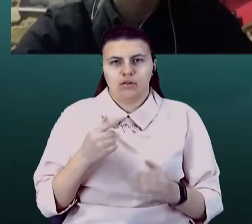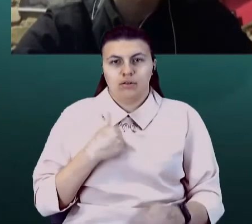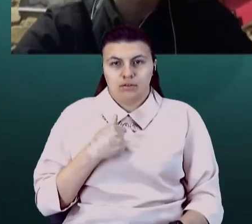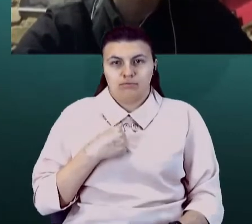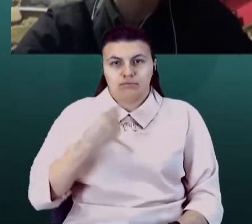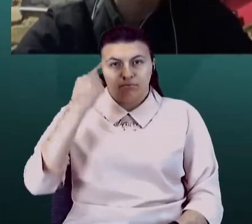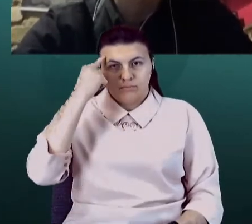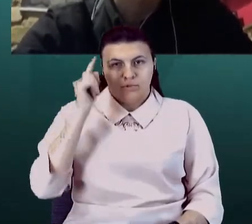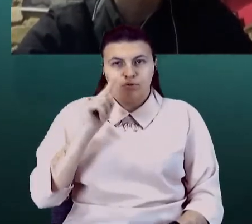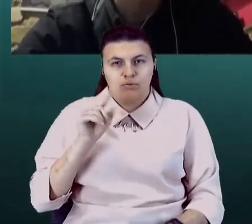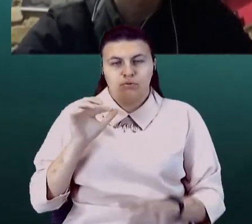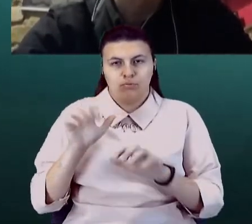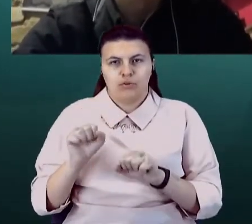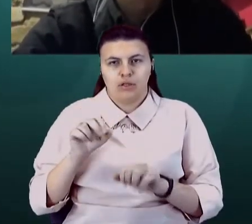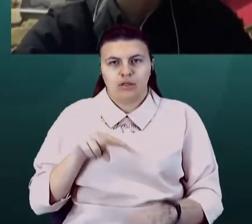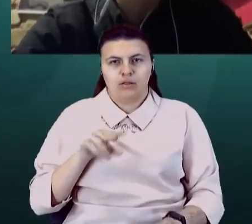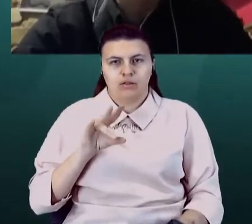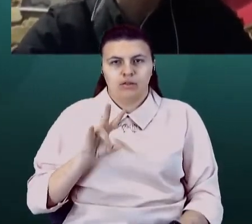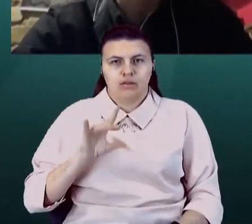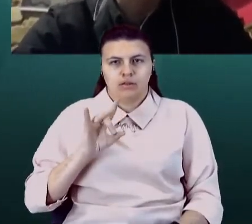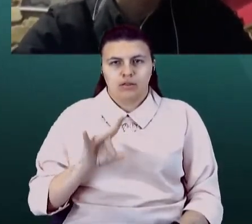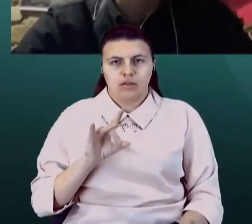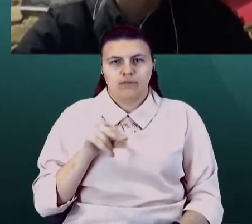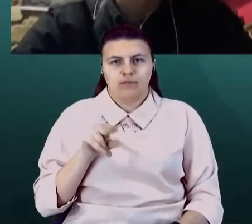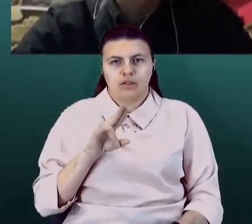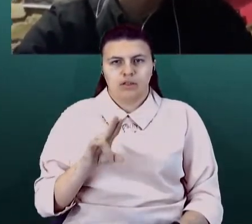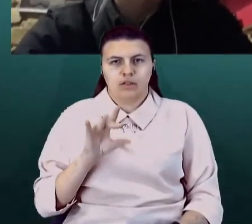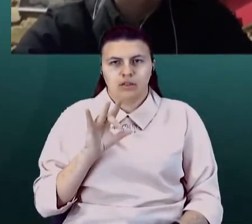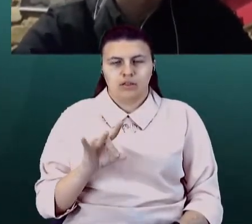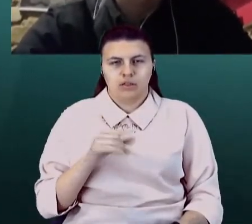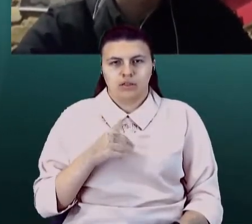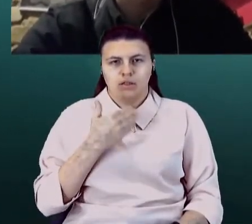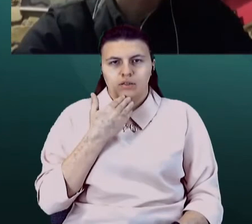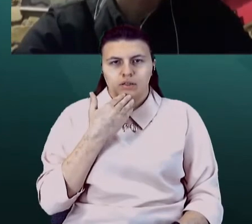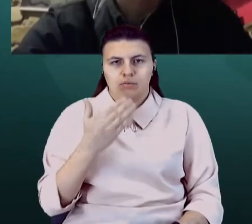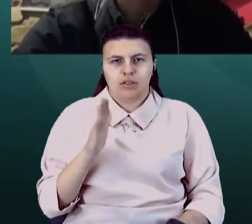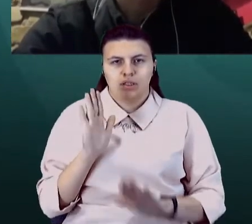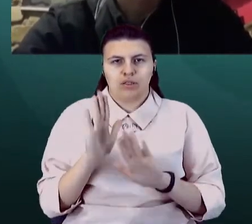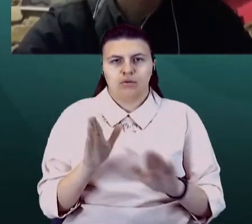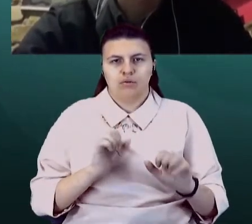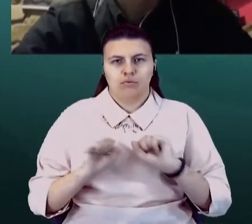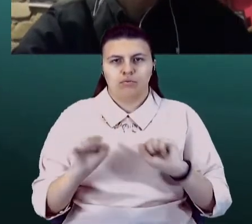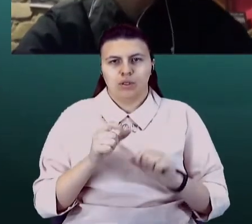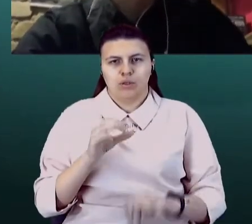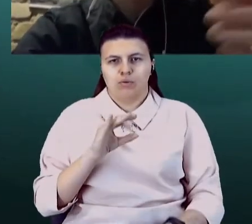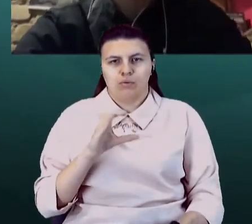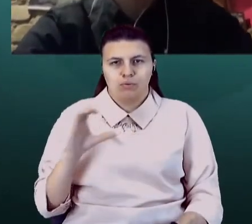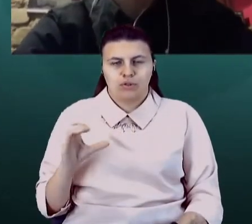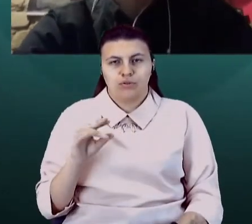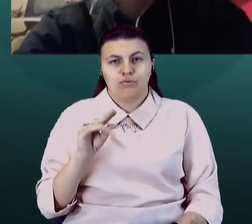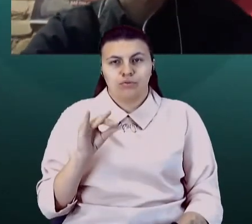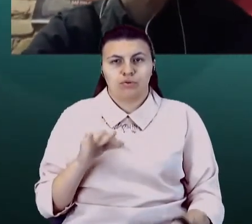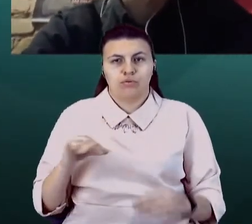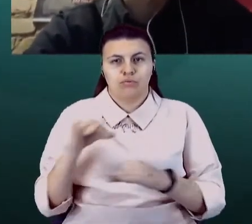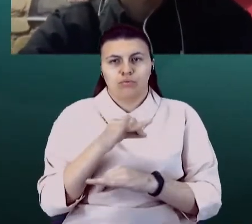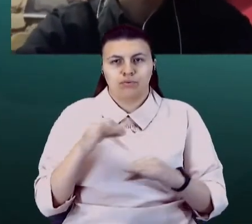ЛНР, що кажуть опорогування ДНР. До речі, я також спитав у заступника командувача ООС, чи обговорювали вони